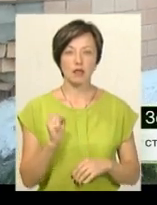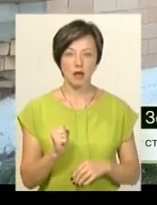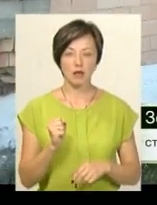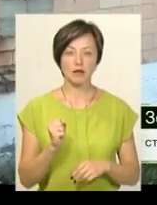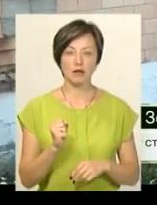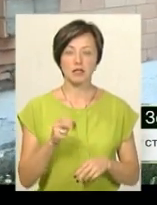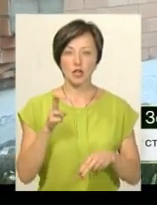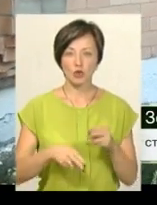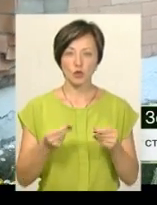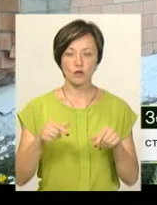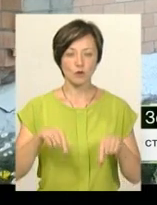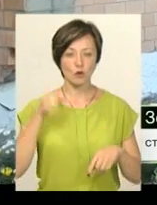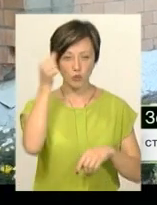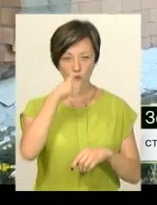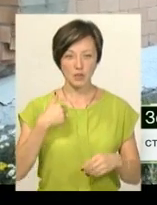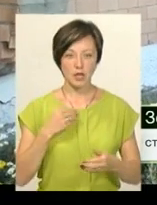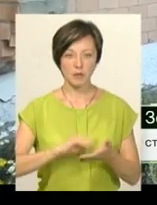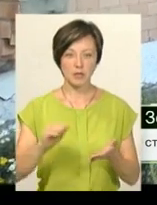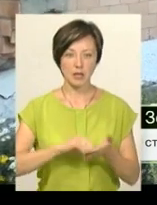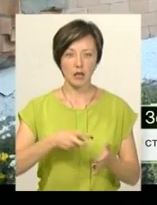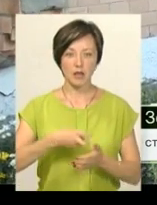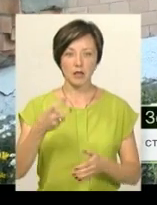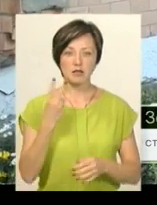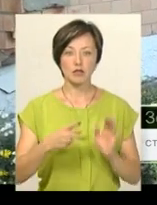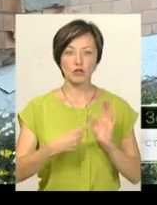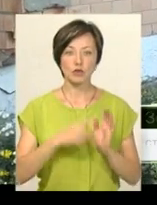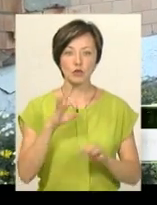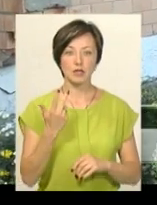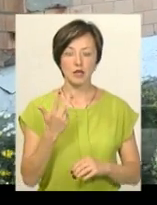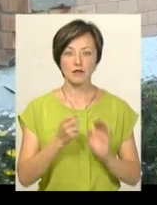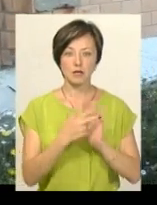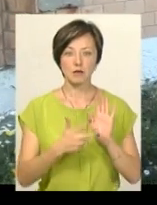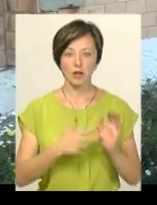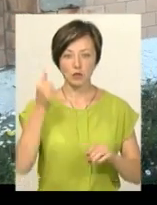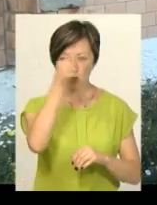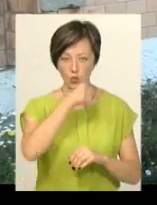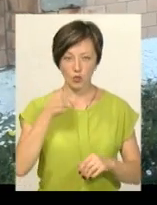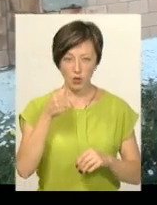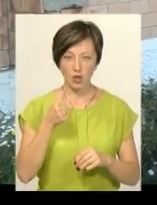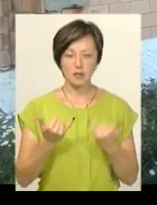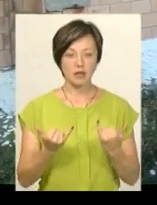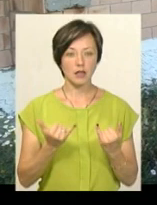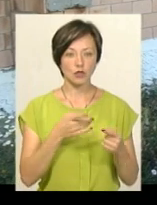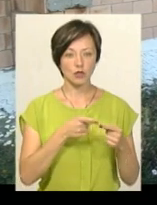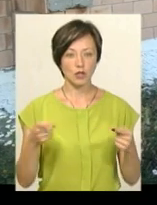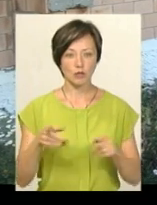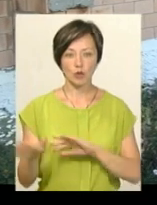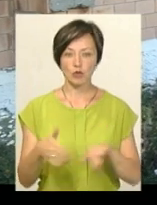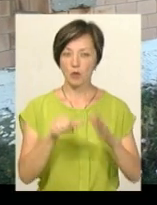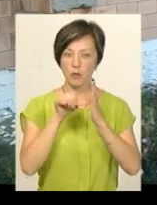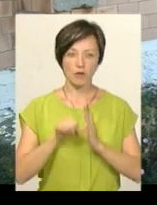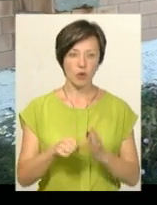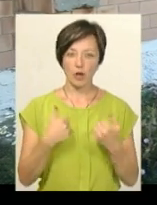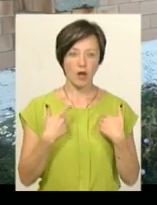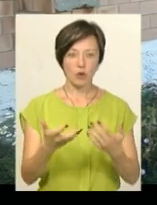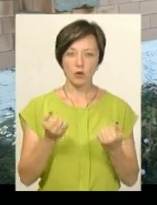Закінчилися кошти. В цьому році я написала лист 26.03.2018 року, та на даний час, вже прийшло пів року, і я